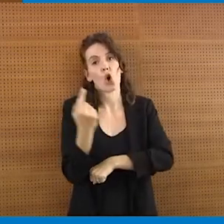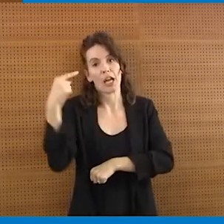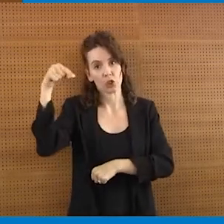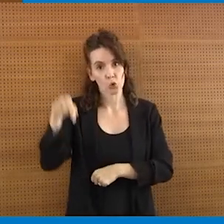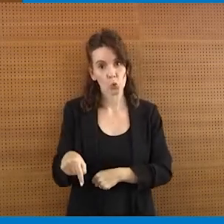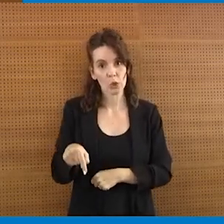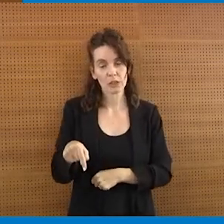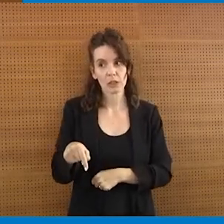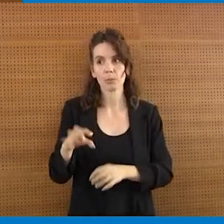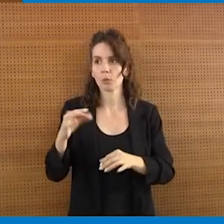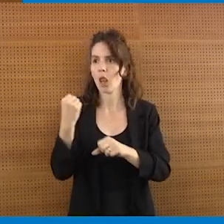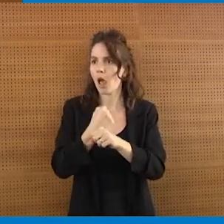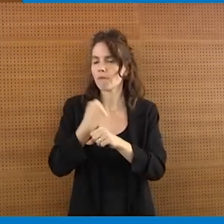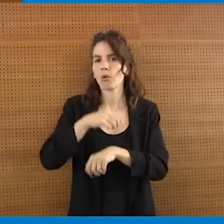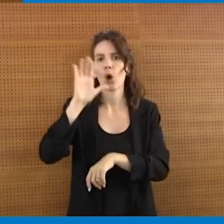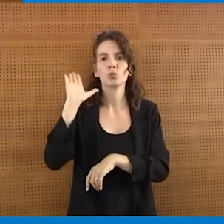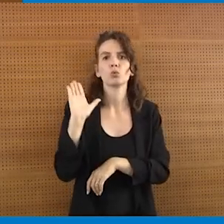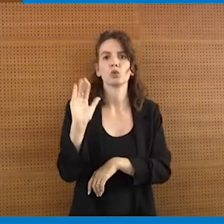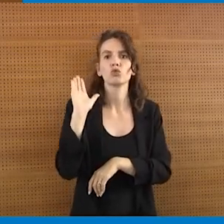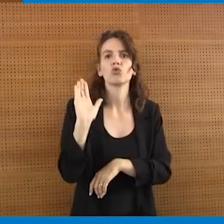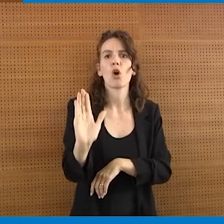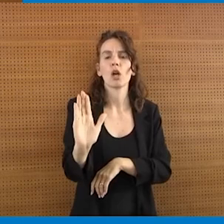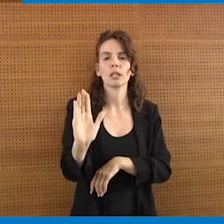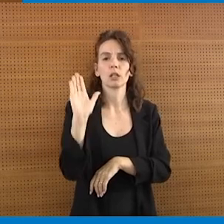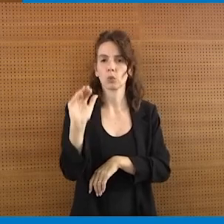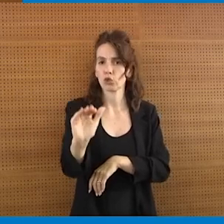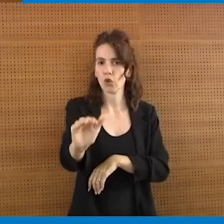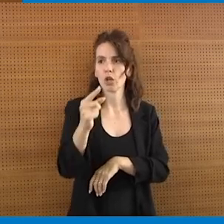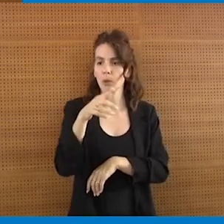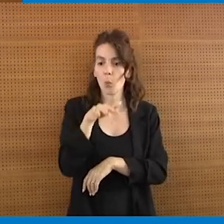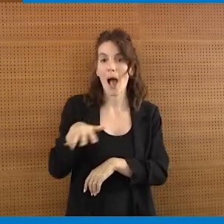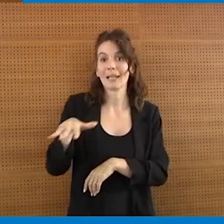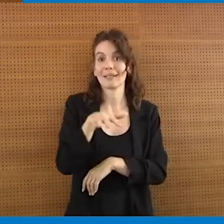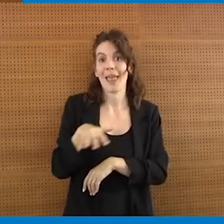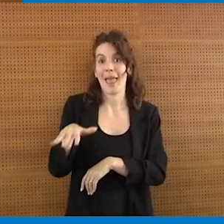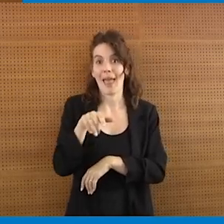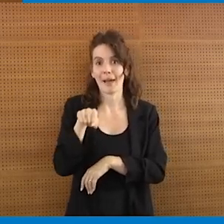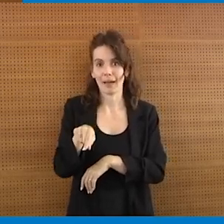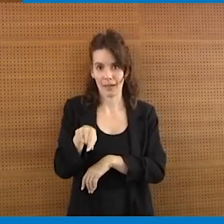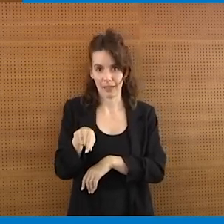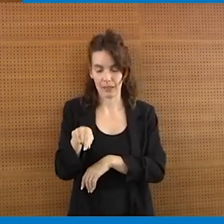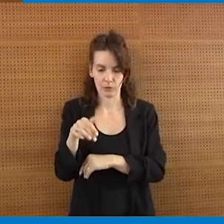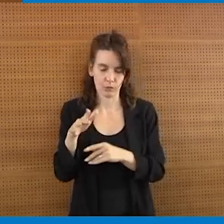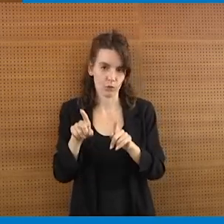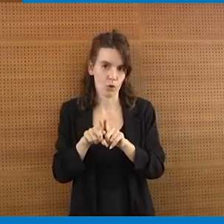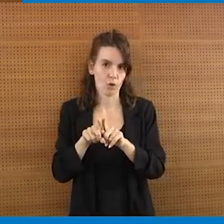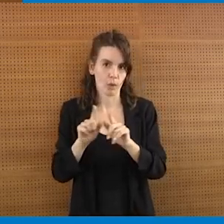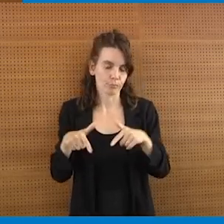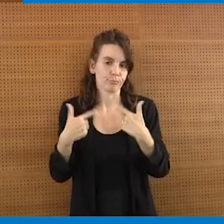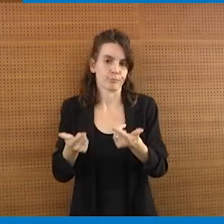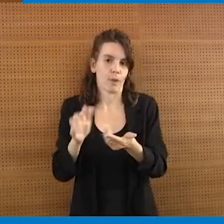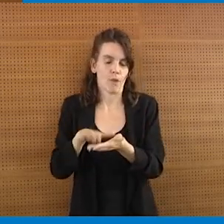nella quotidianità di quel quartiere ma ovviamente come accade in tantissime altre realtà del